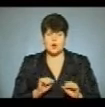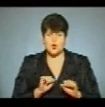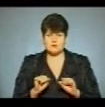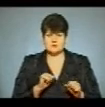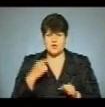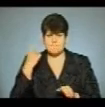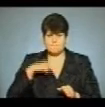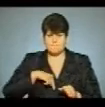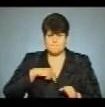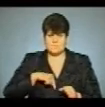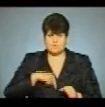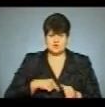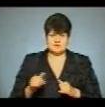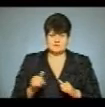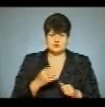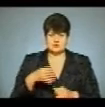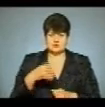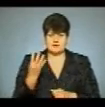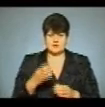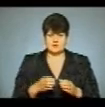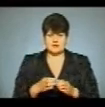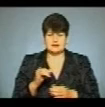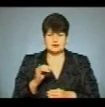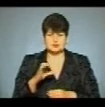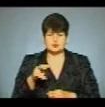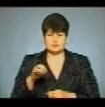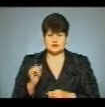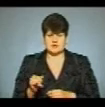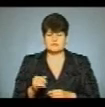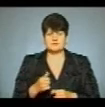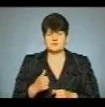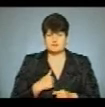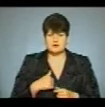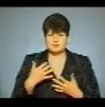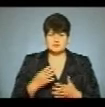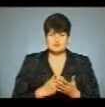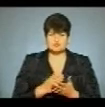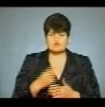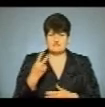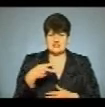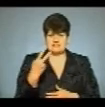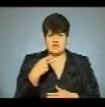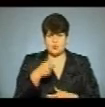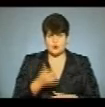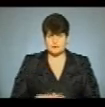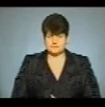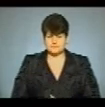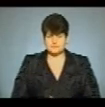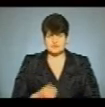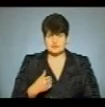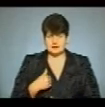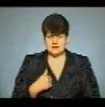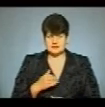з морально-психологічного забезпечення 44-ї бригади Ігор Слободян. У Збройних силах України служить 22 роки. Я з